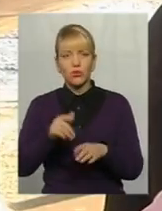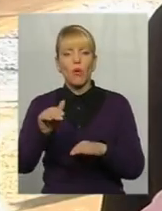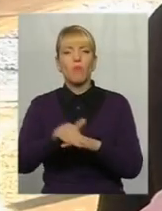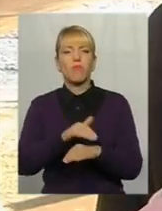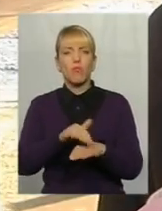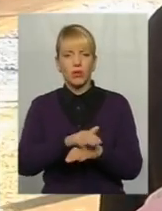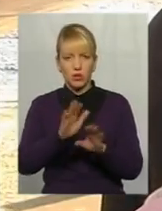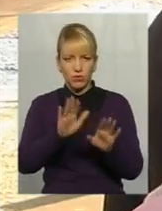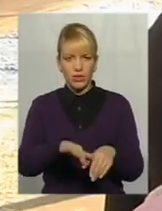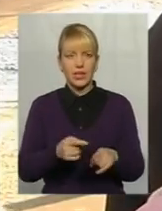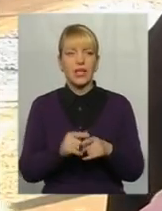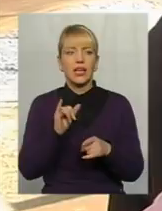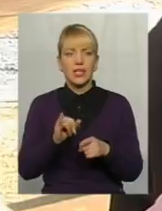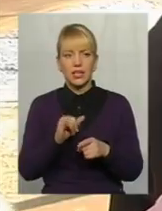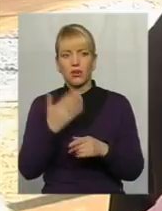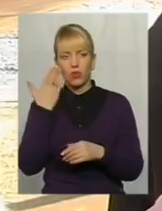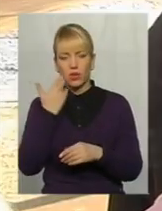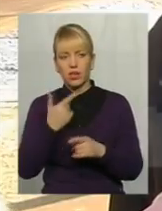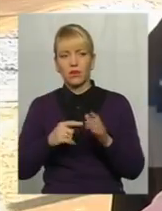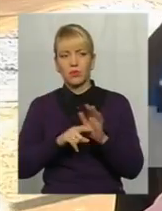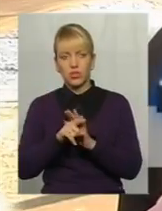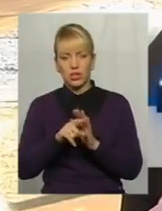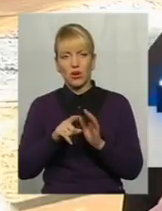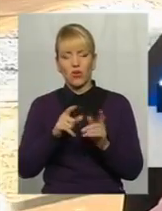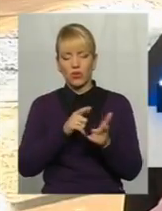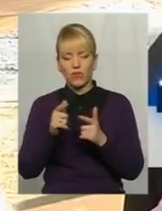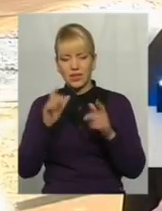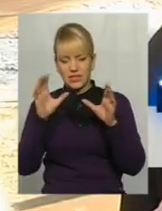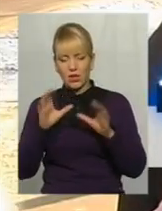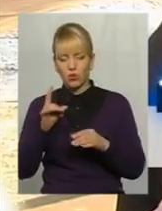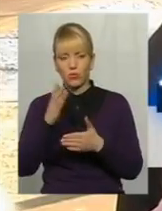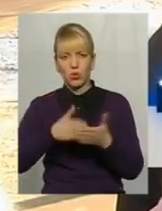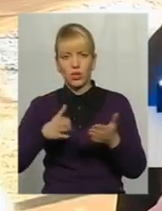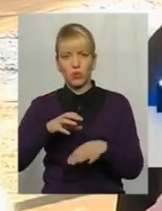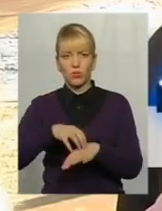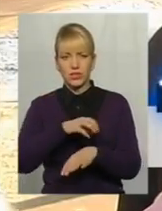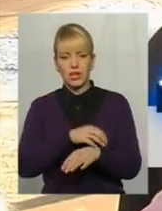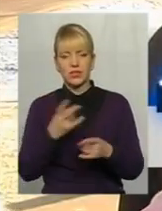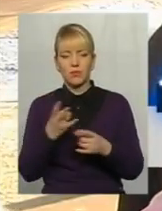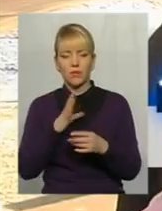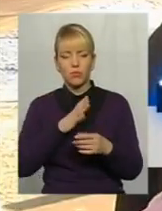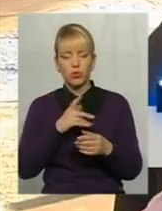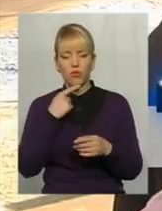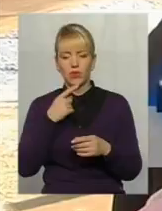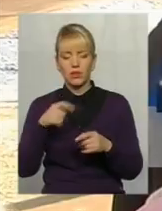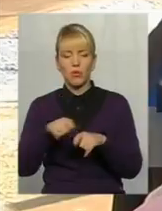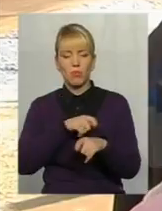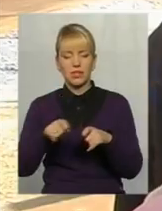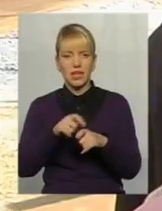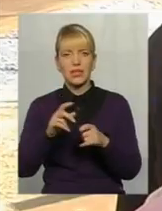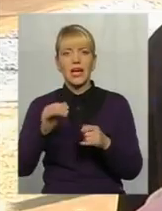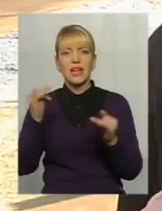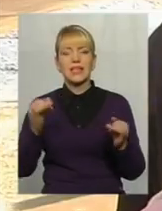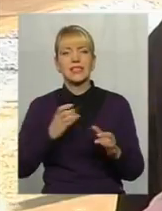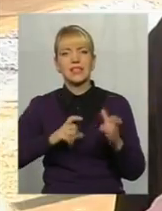до перейменування в межах закону про декомунізацію, зобов'язані були керуватися матеріалами Інституту національної пам'яті.